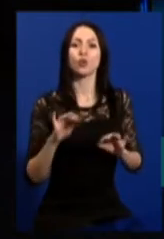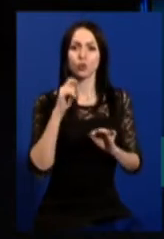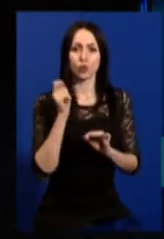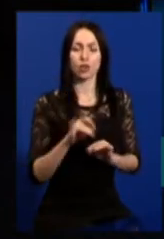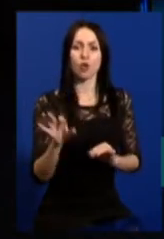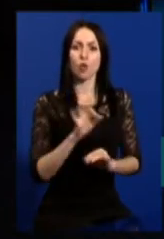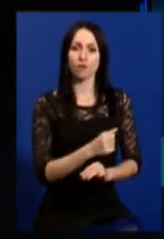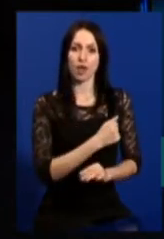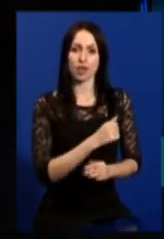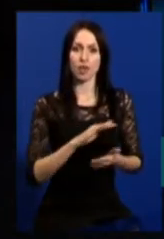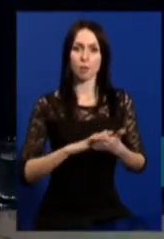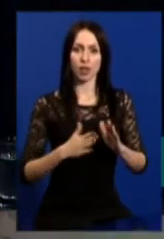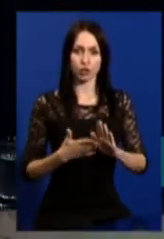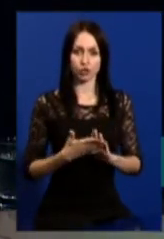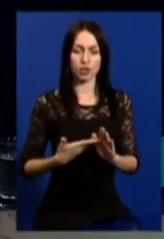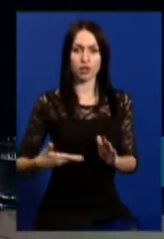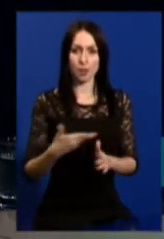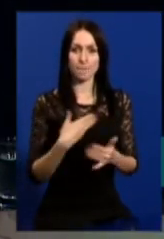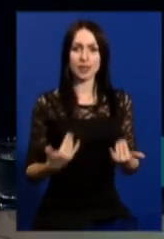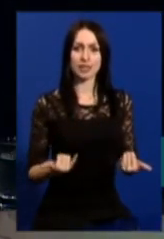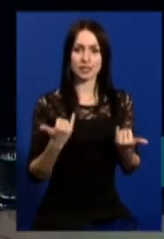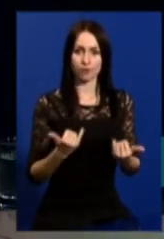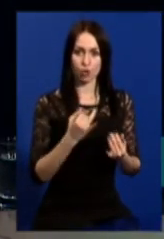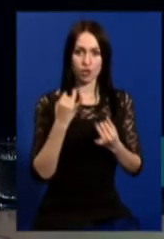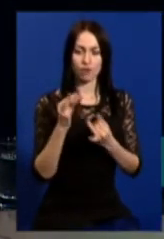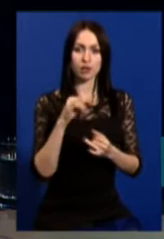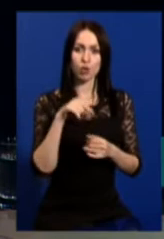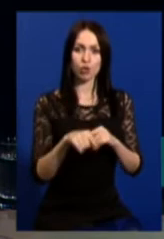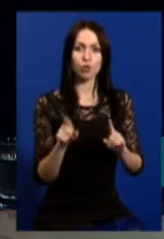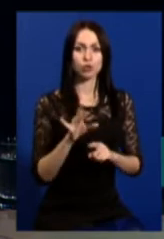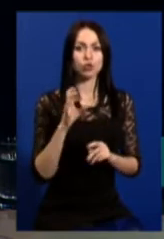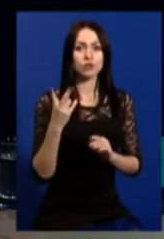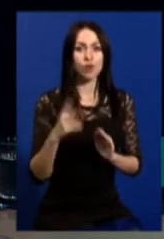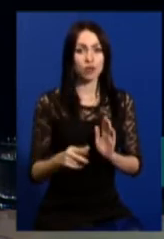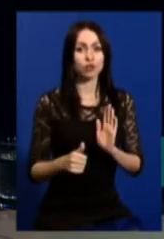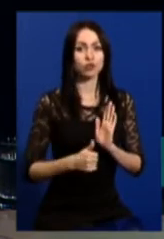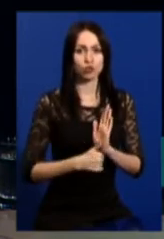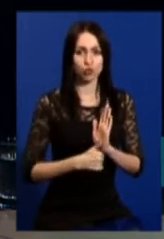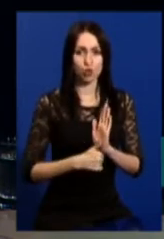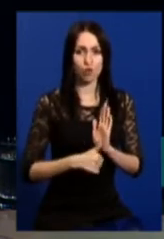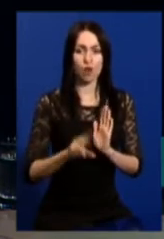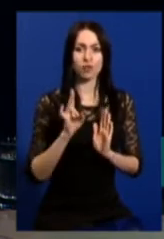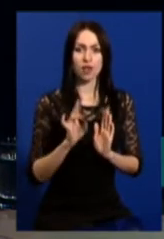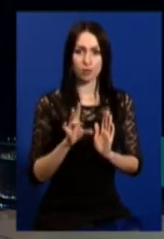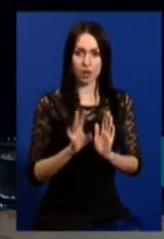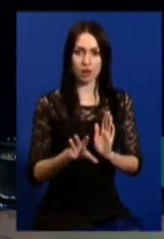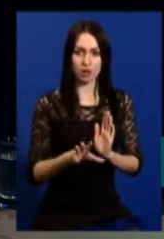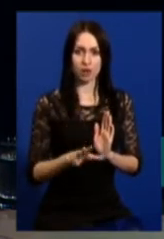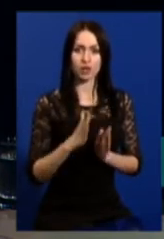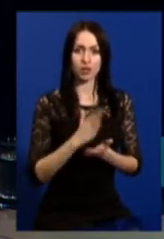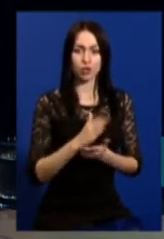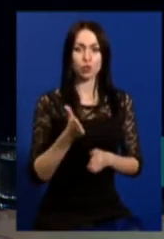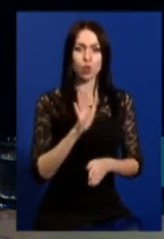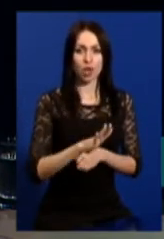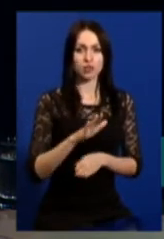воєнний стан, ми сьогодні говоримо про те, що з 26 листопада діє